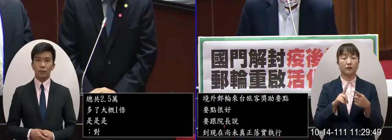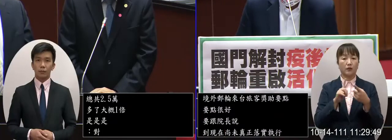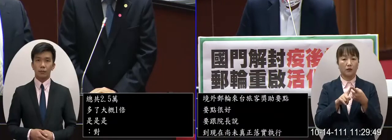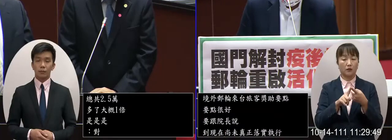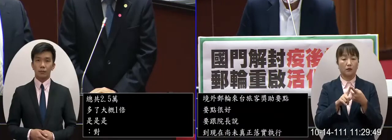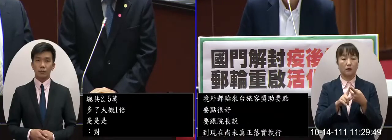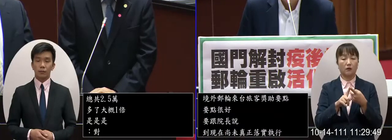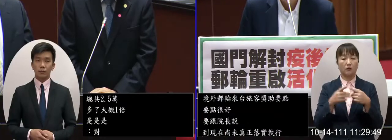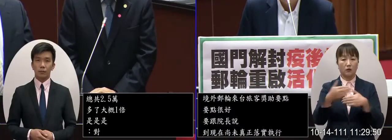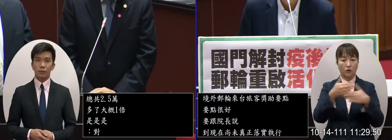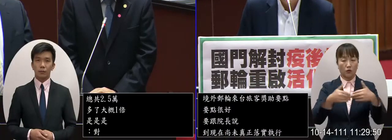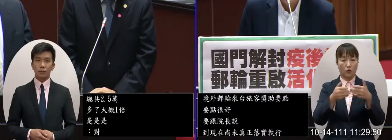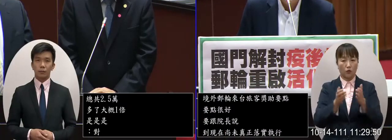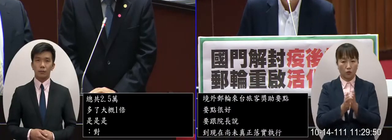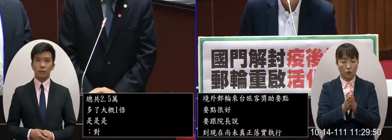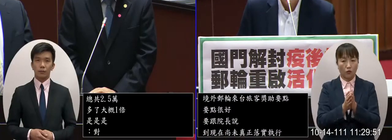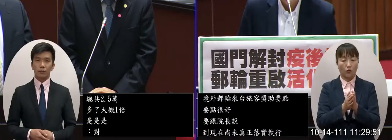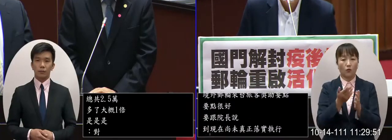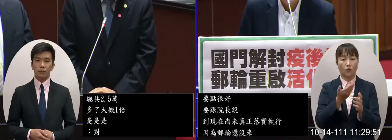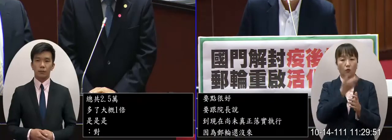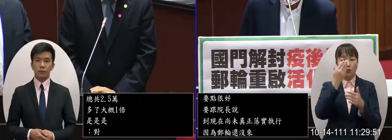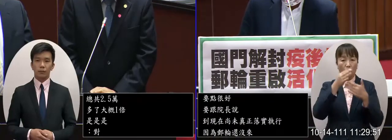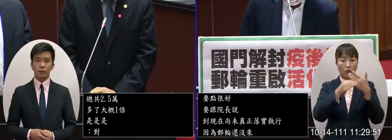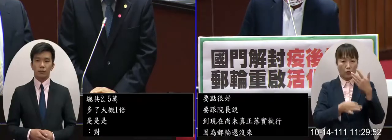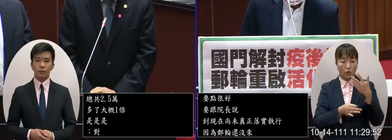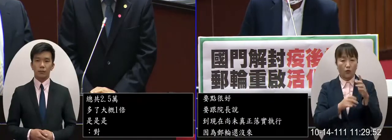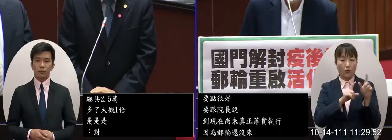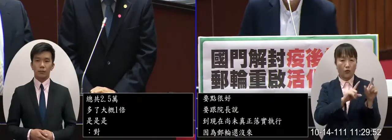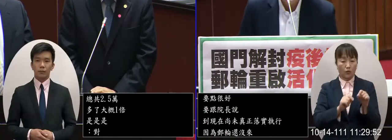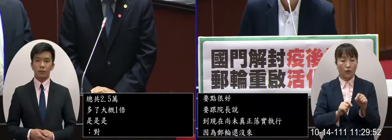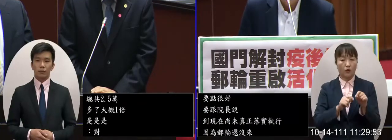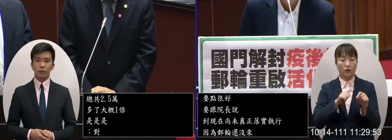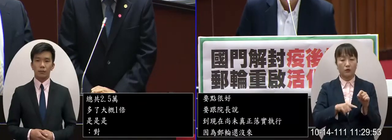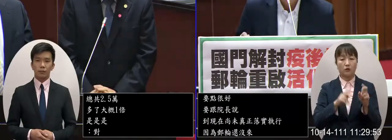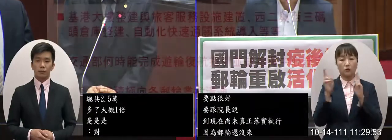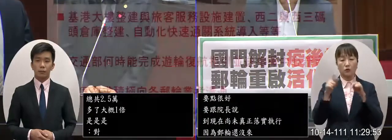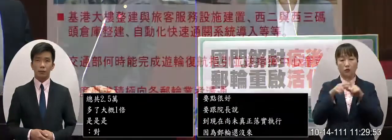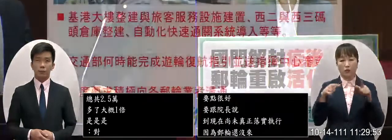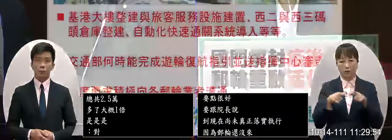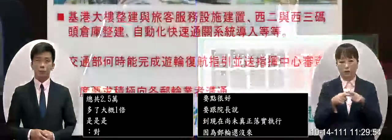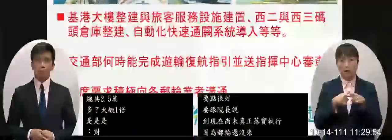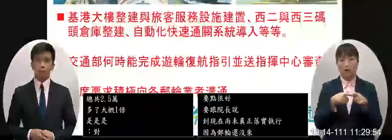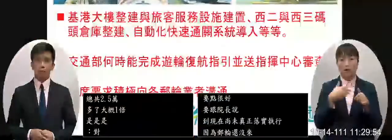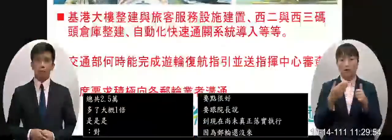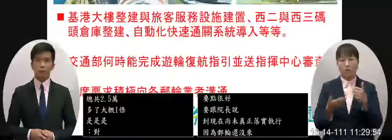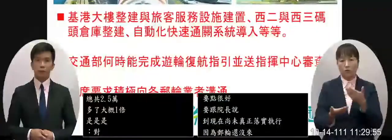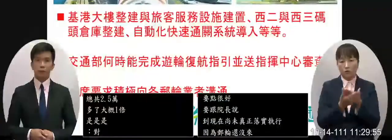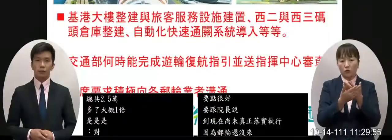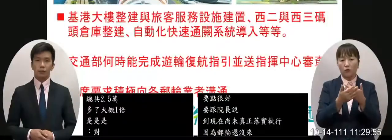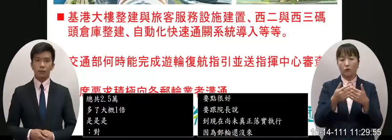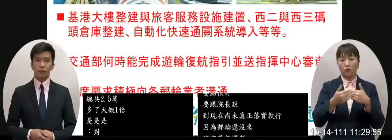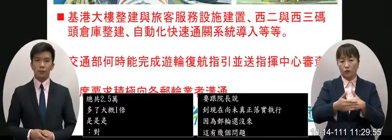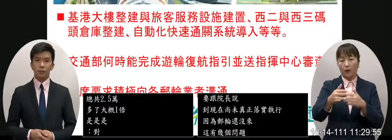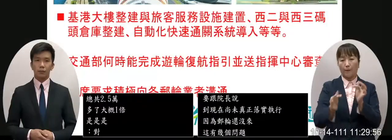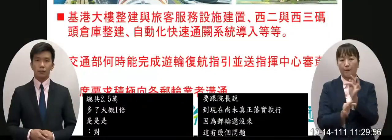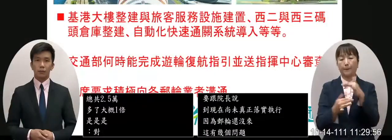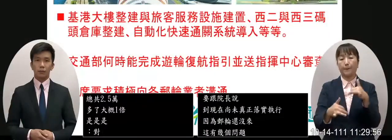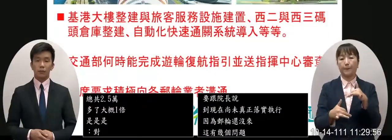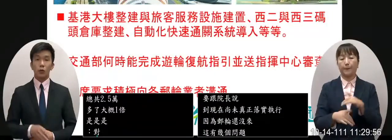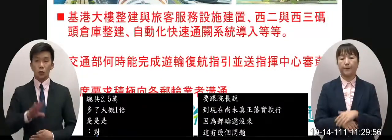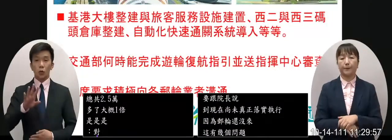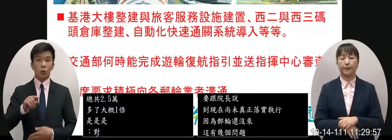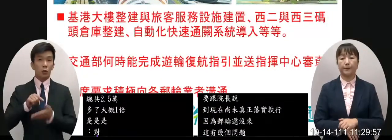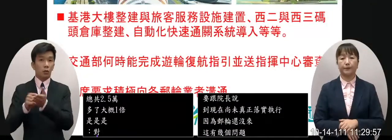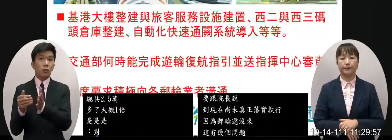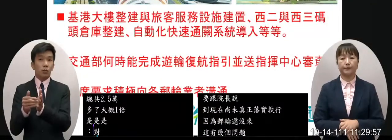在於說交通部的郵輪指引到目前為止這個指揮中心還沒有完成被查的程序還沒有完成送出